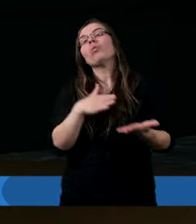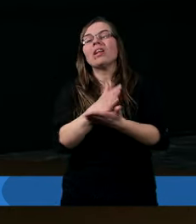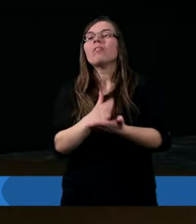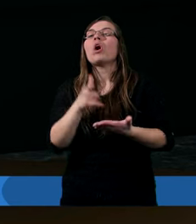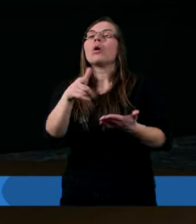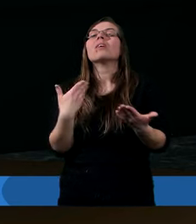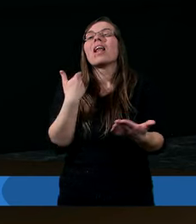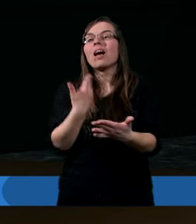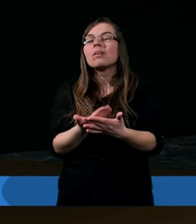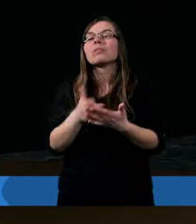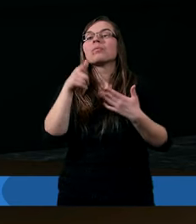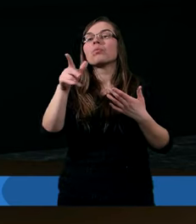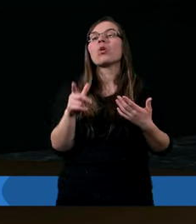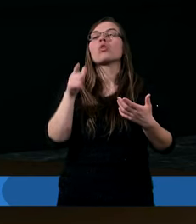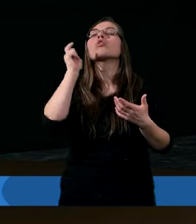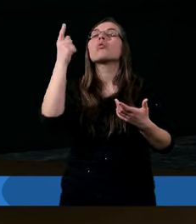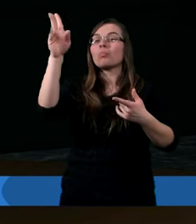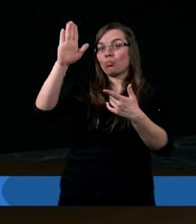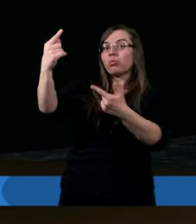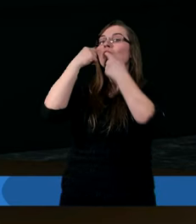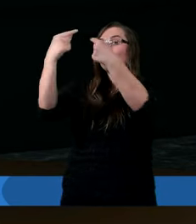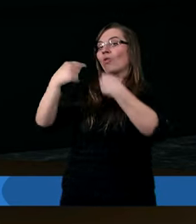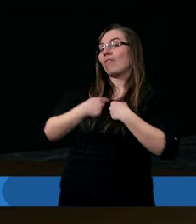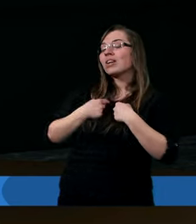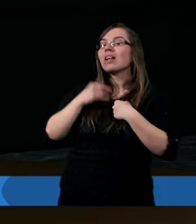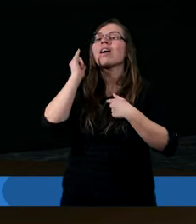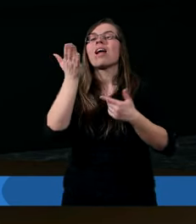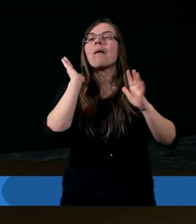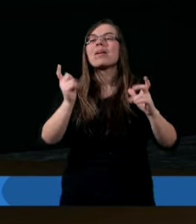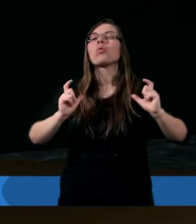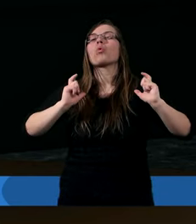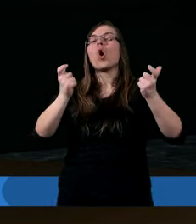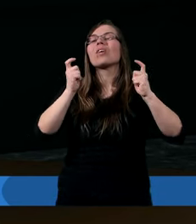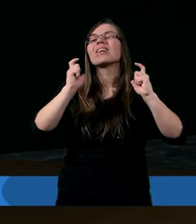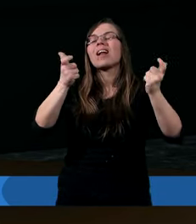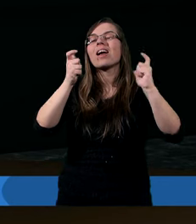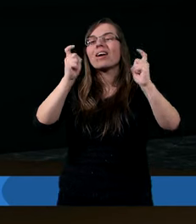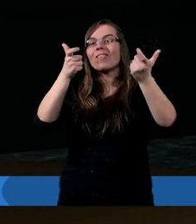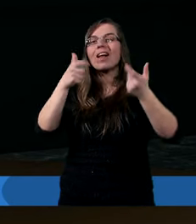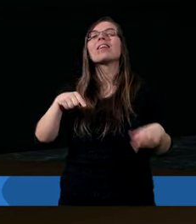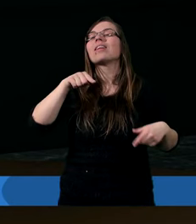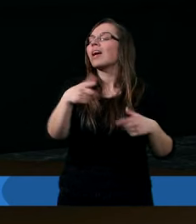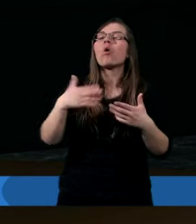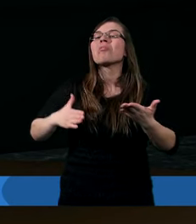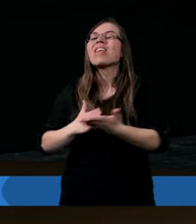to, co On powiedział, jakie będą konsekwencje nieuwierzenia Jemu,